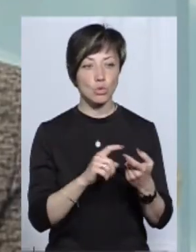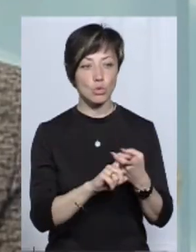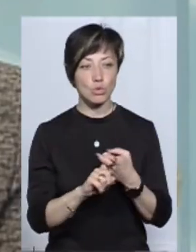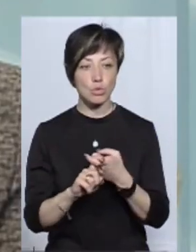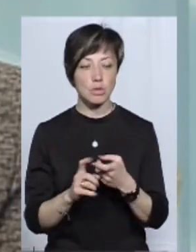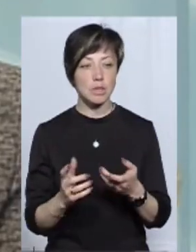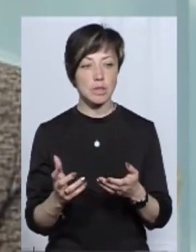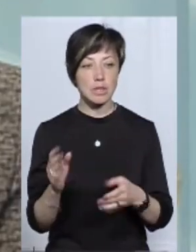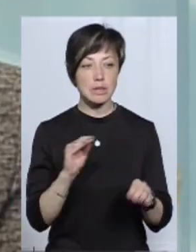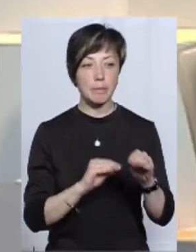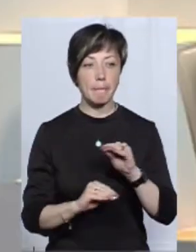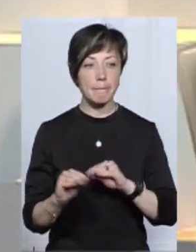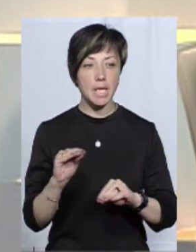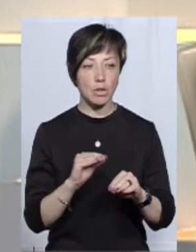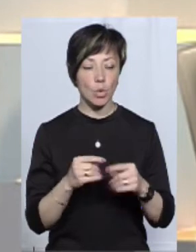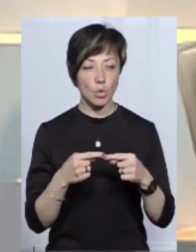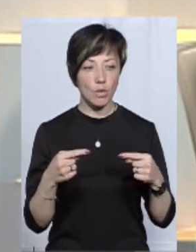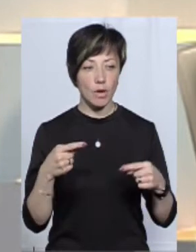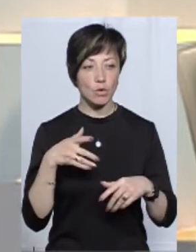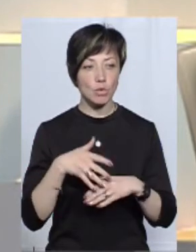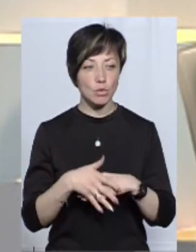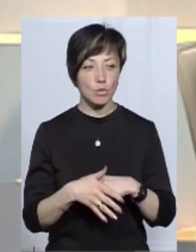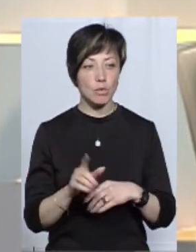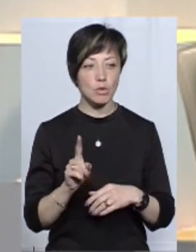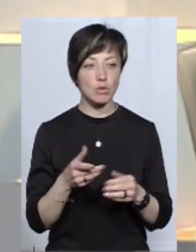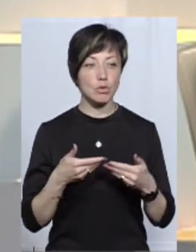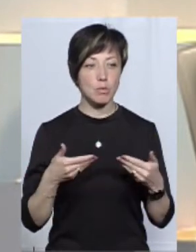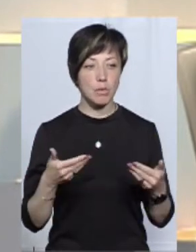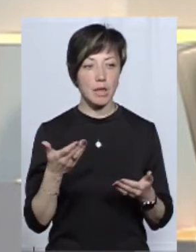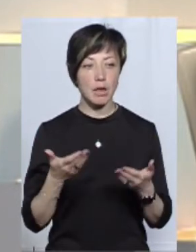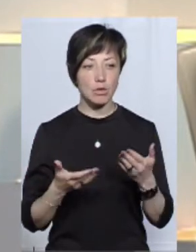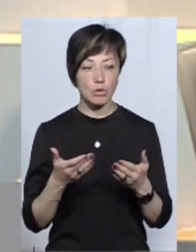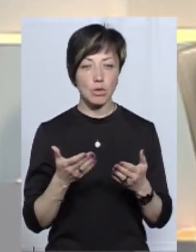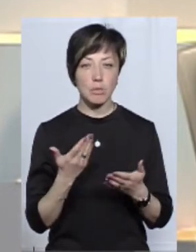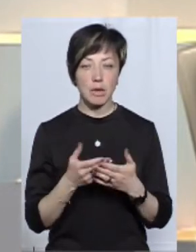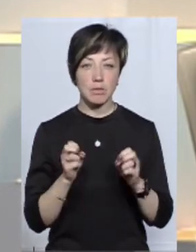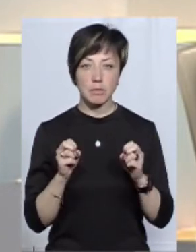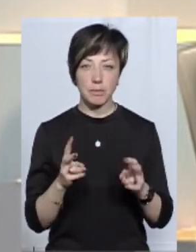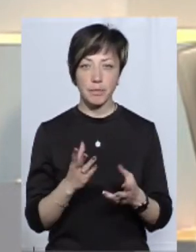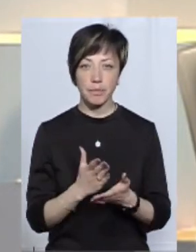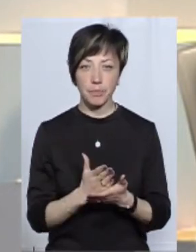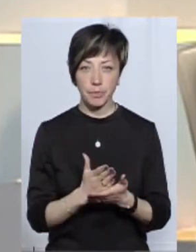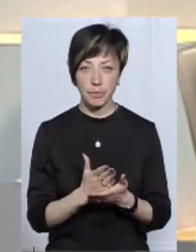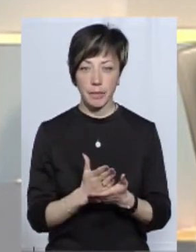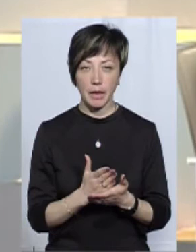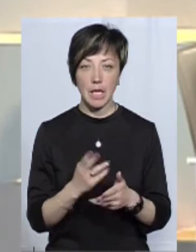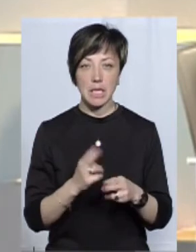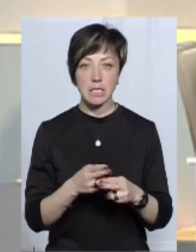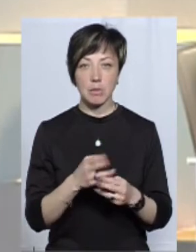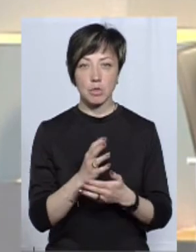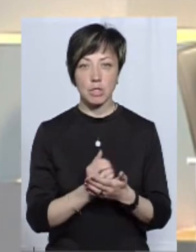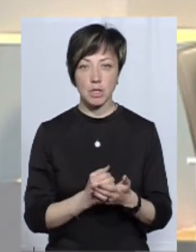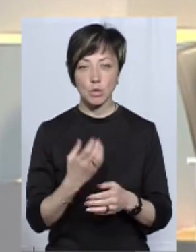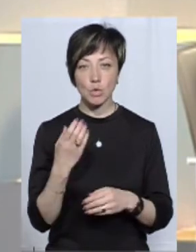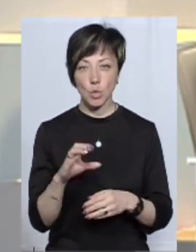збірного товару. Зрозуміло, що ми, якщо спрацьовують ризики, ну, наприклад, запчастин